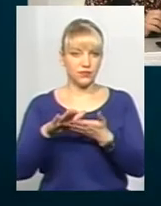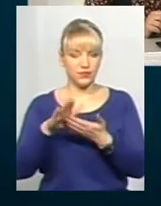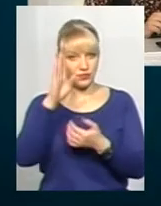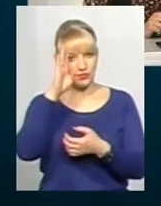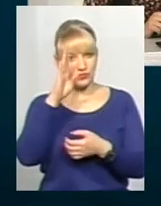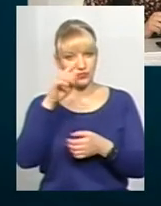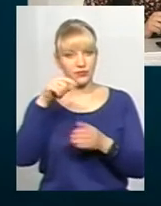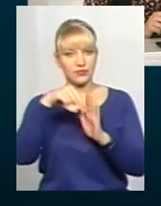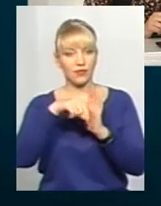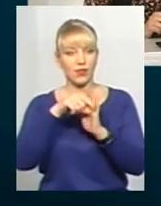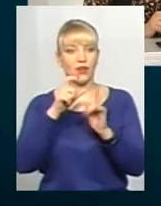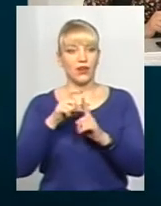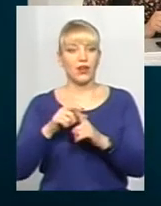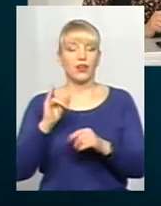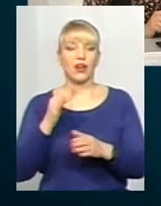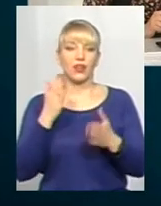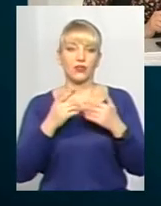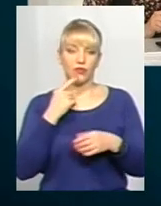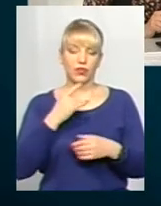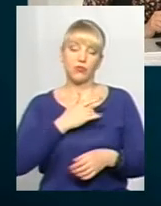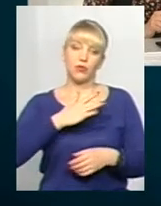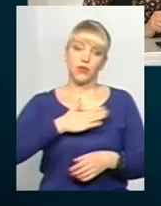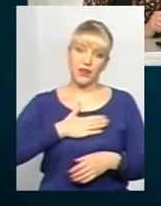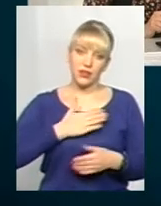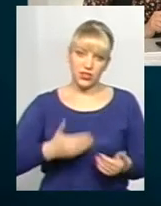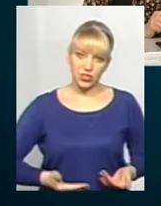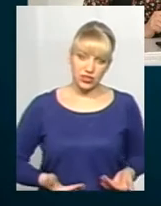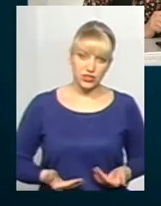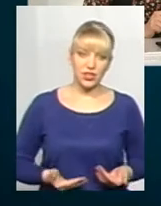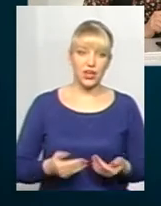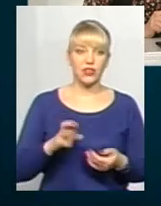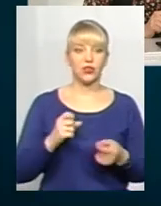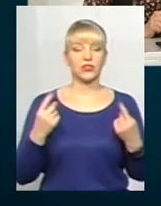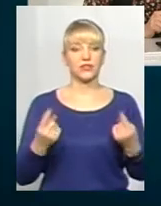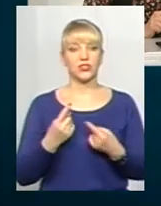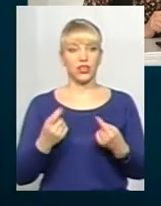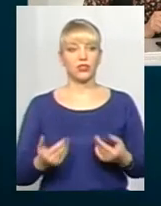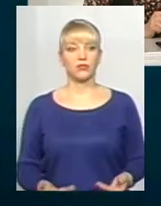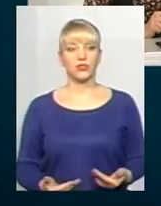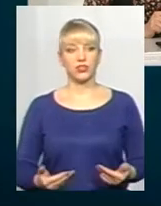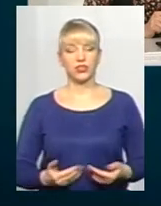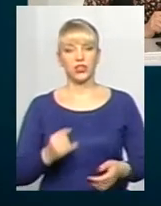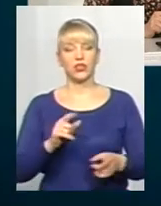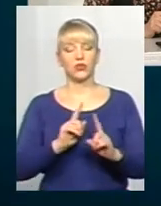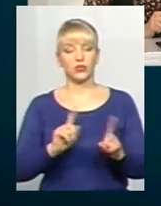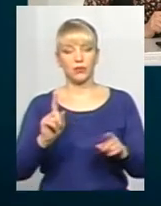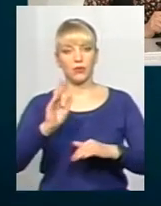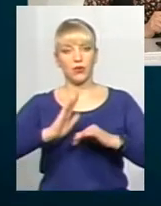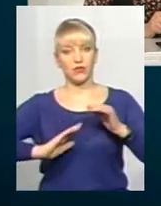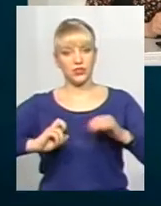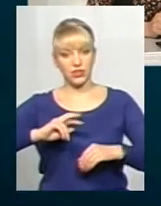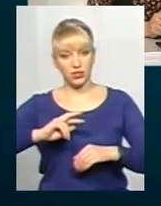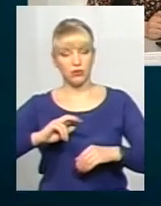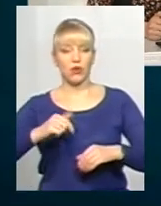говорити про приватне життя, то, звичайно, в приватному житті, і особливо в професійному,